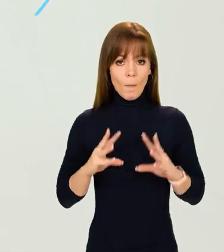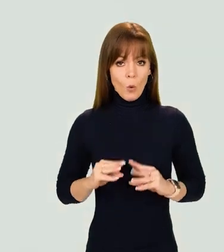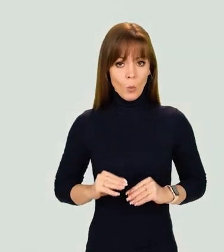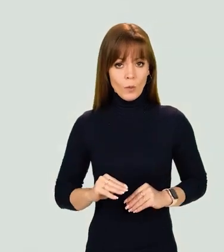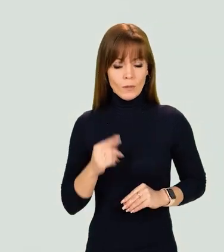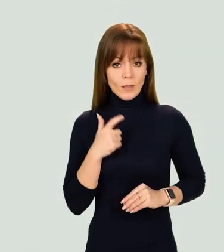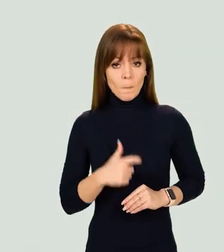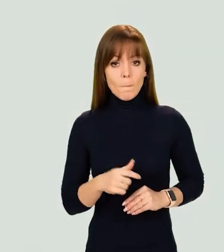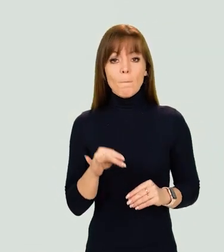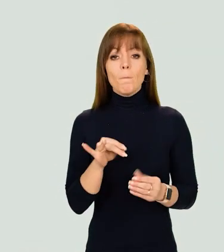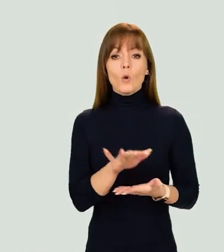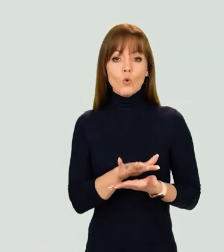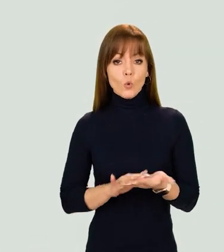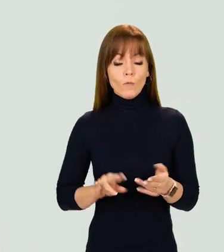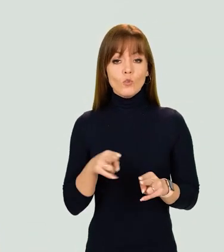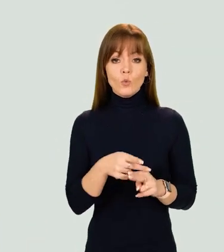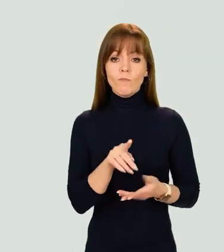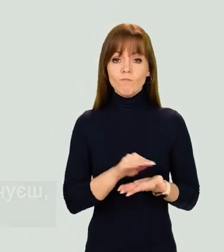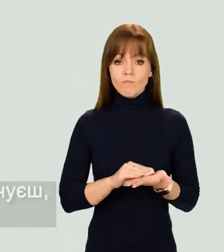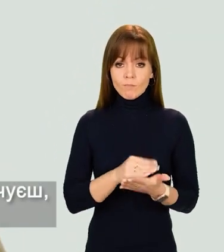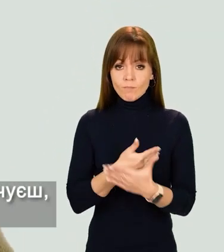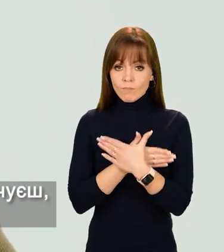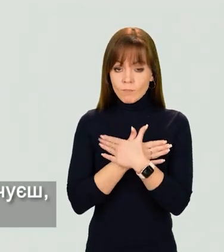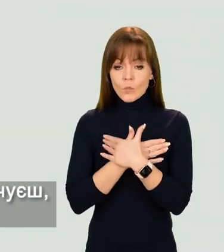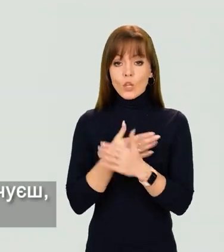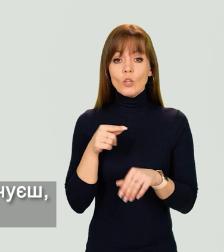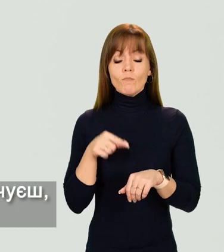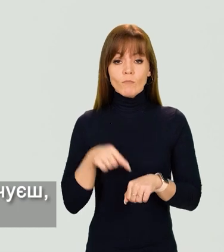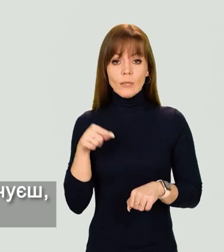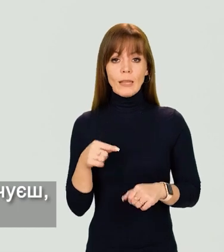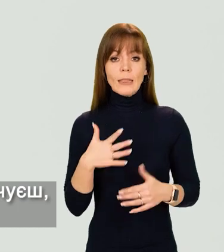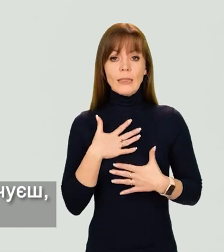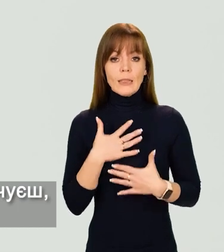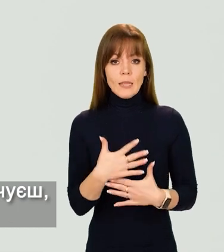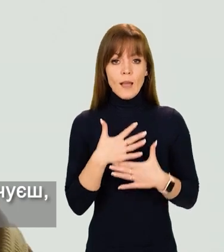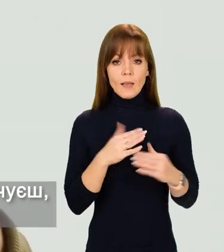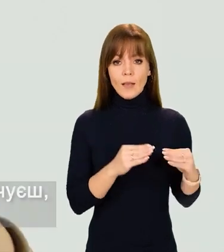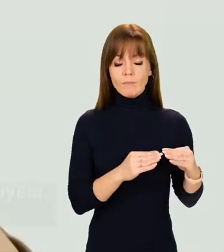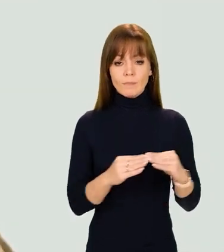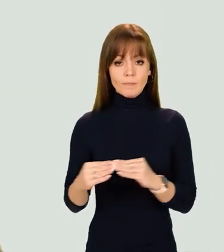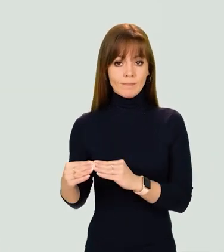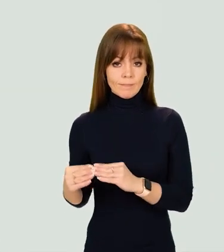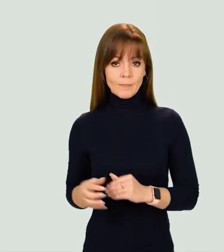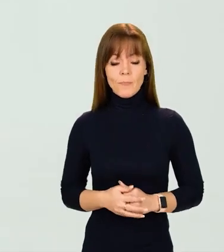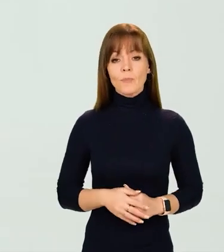заспокоїть тебе. Продовжуй цю вправу, доки не відчуєш, що дихання вирівнялося.